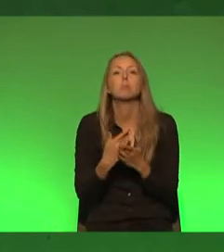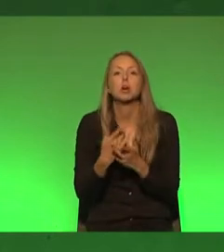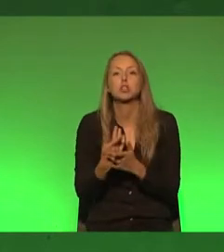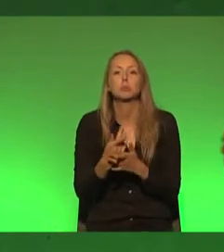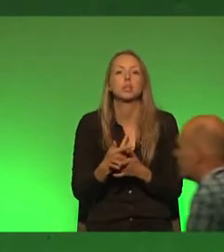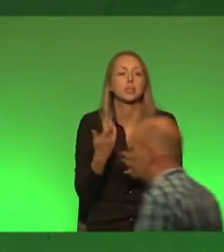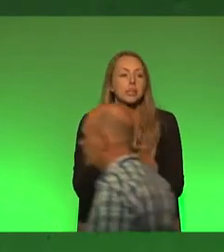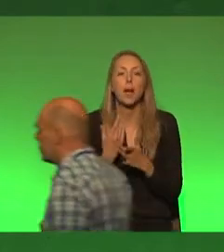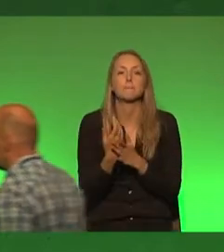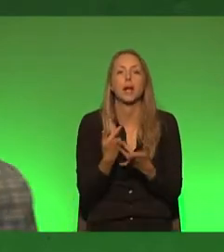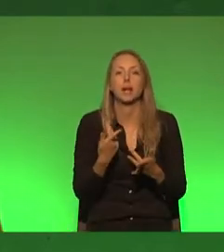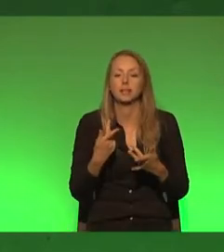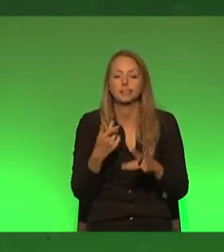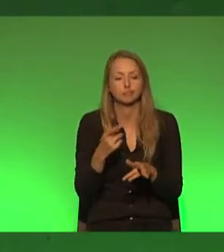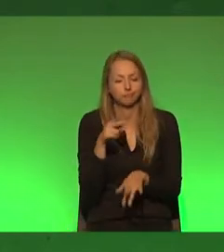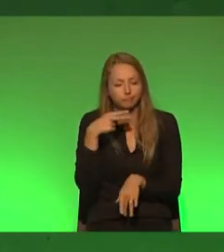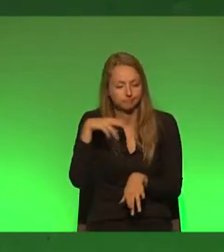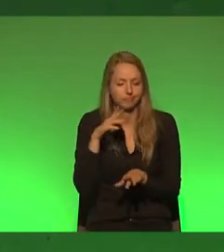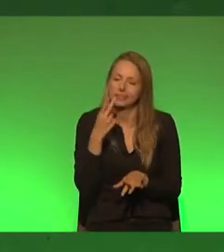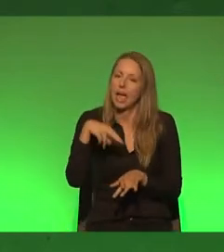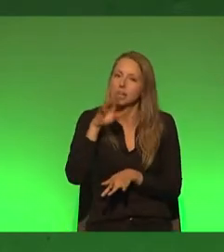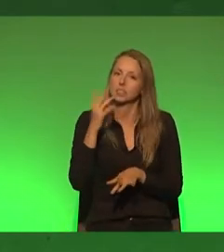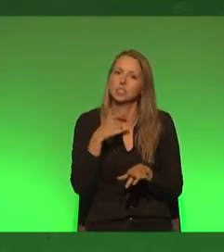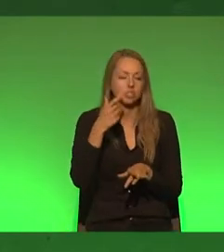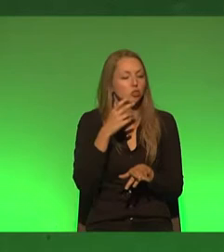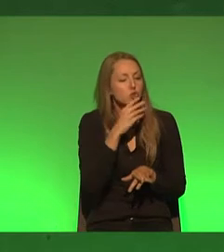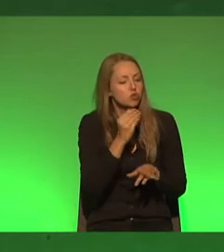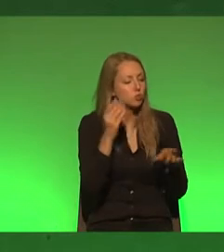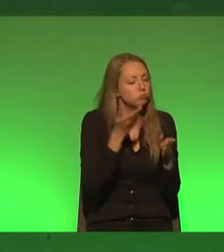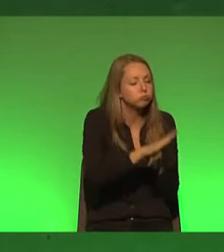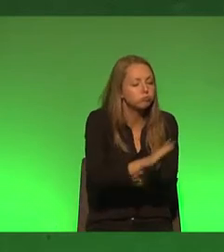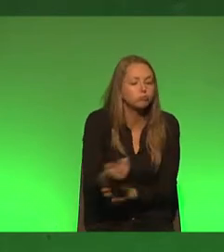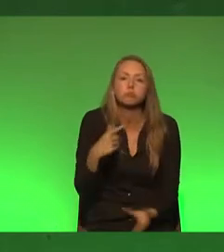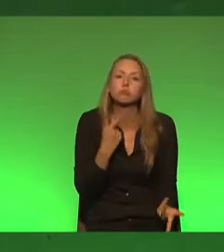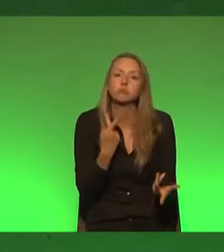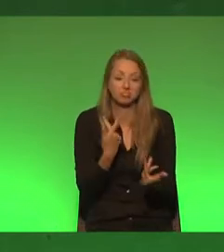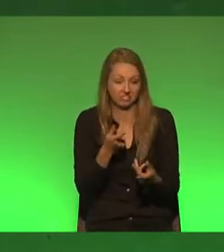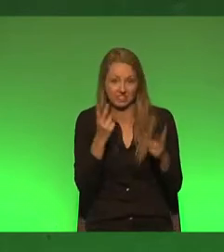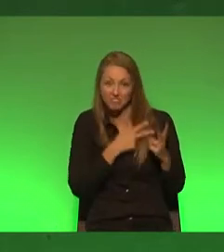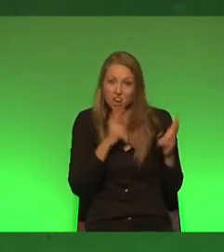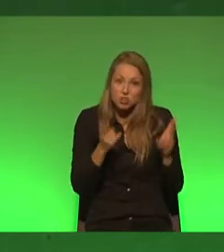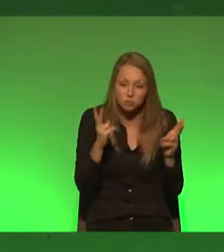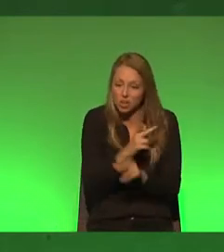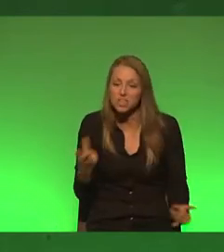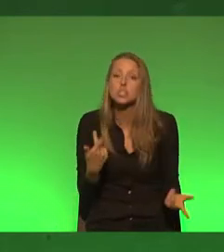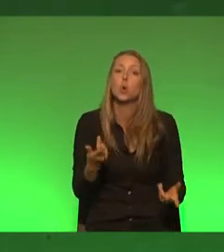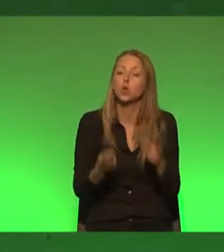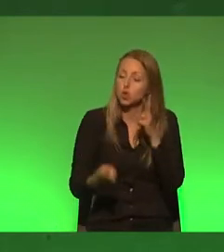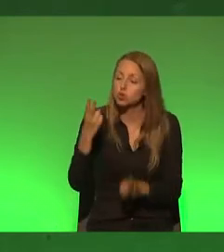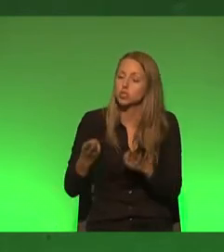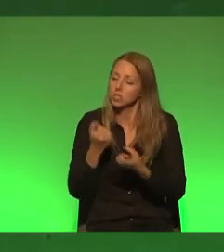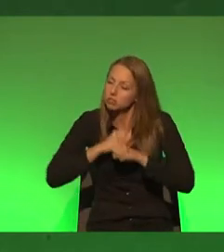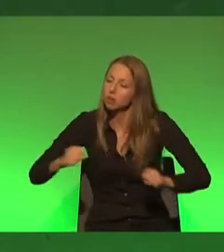ob der Holocaust überhaupt ein relevanter Teil deutscher Geschichte ist oder eine Frage wie, ob eine freie und unabhängige Justiz zu